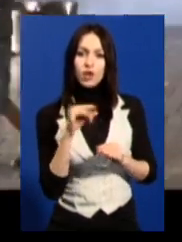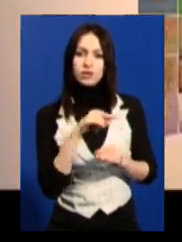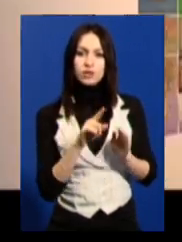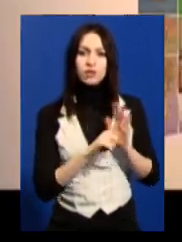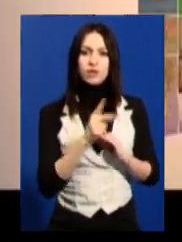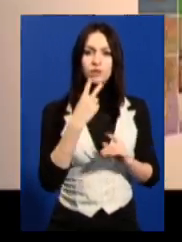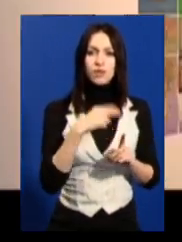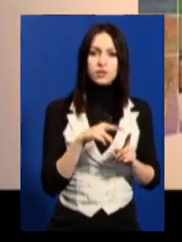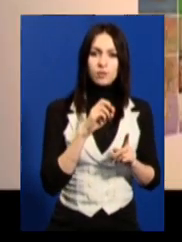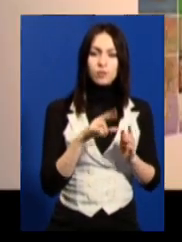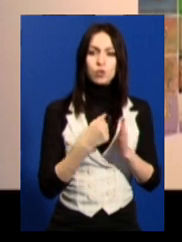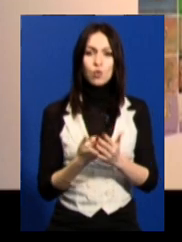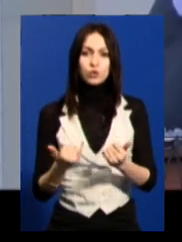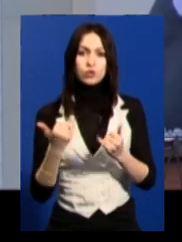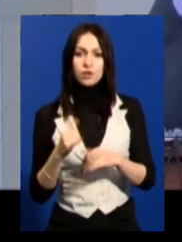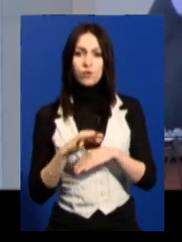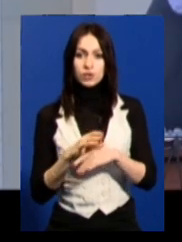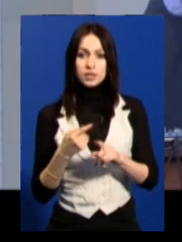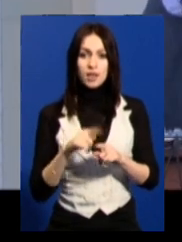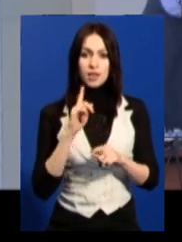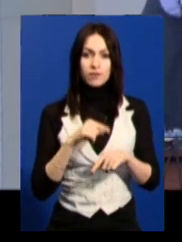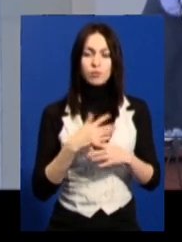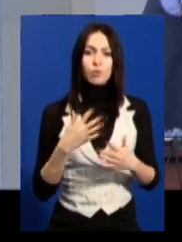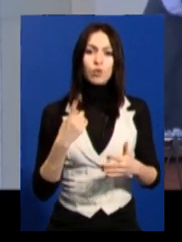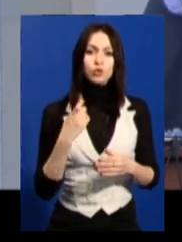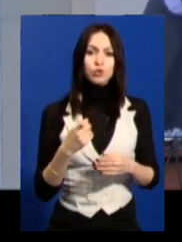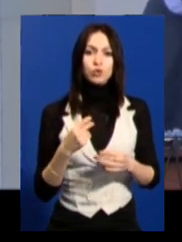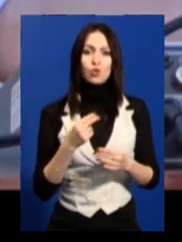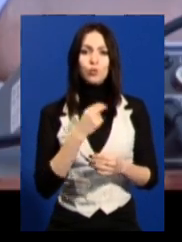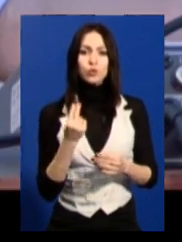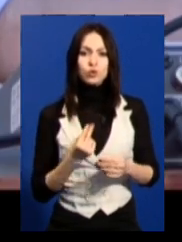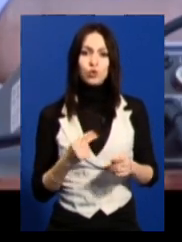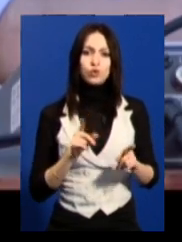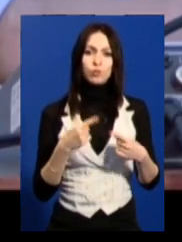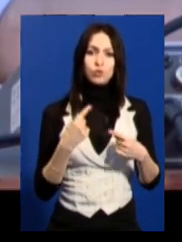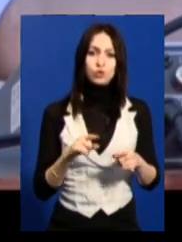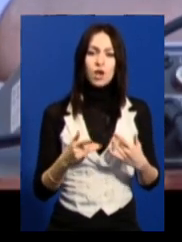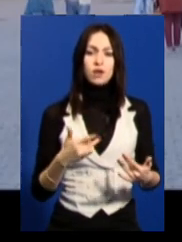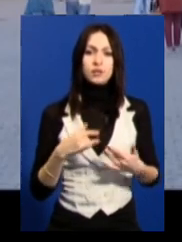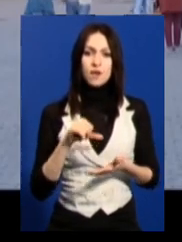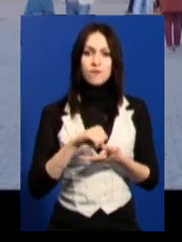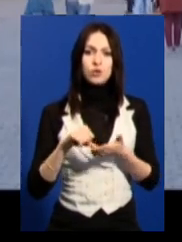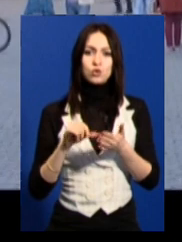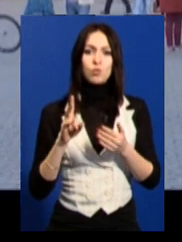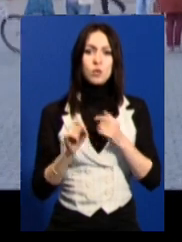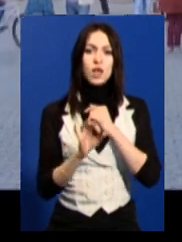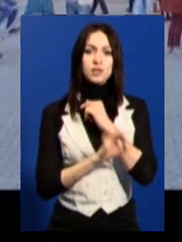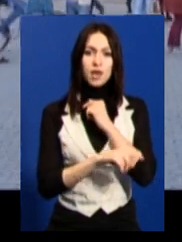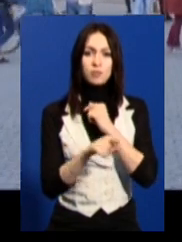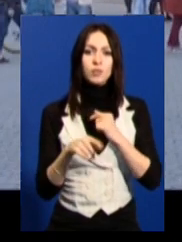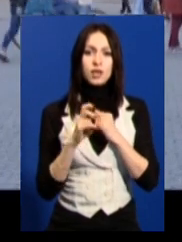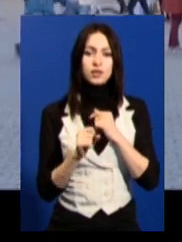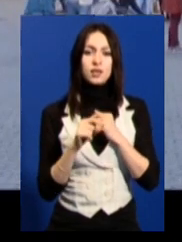сьогодні. За цей час більше сотні митців, художників, музикантів та артистів з Харківщини виступили на Закарпатті, на стаціонарних